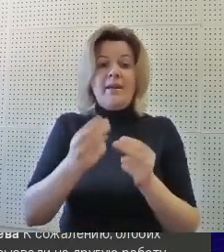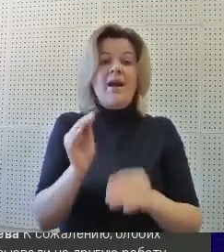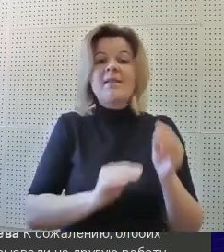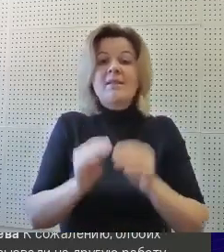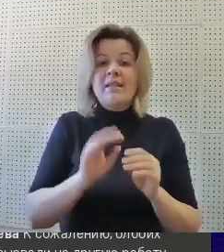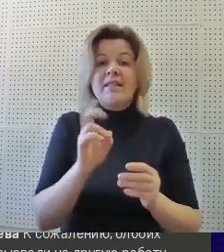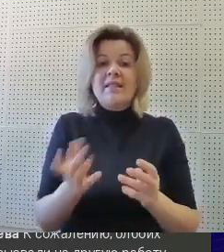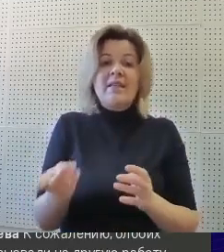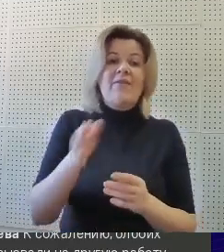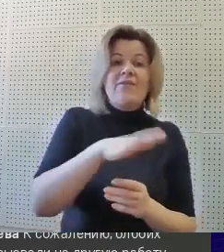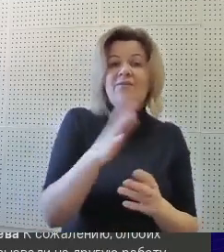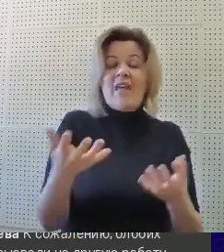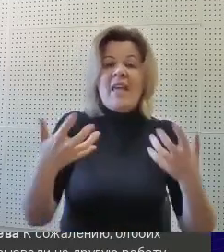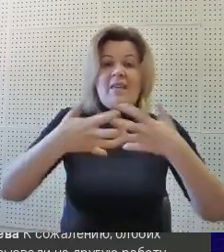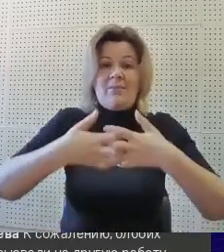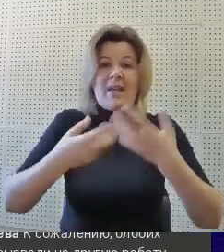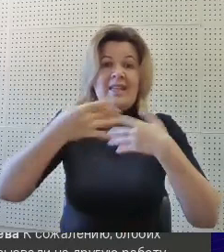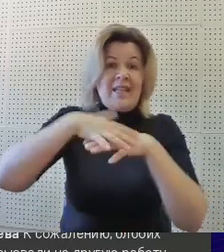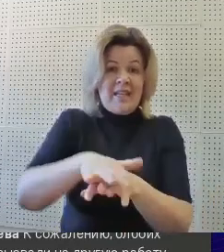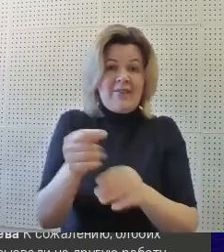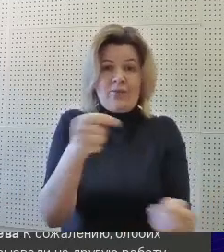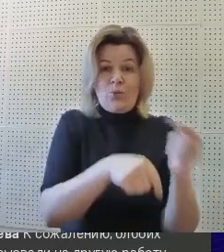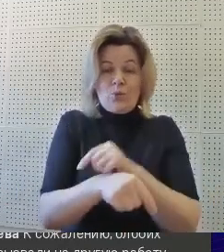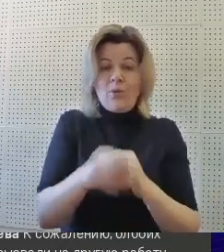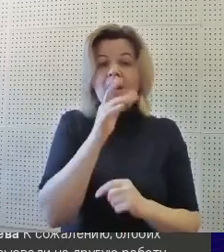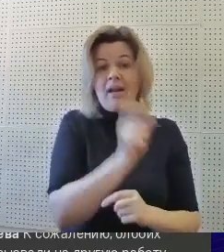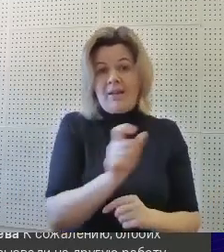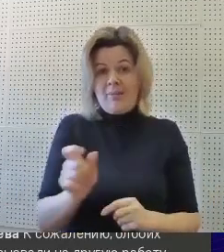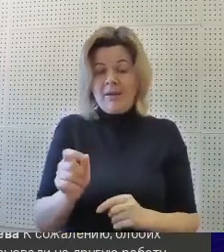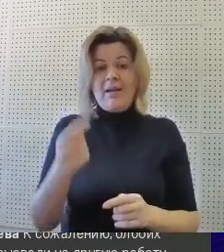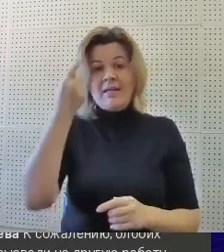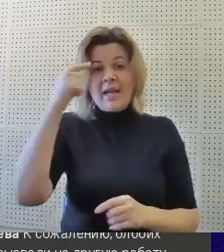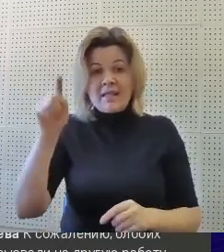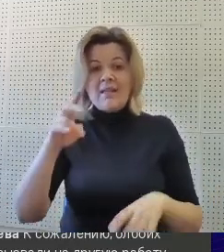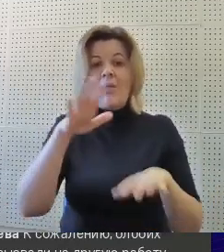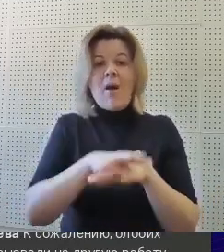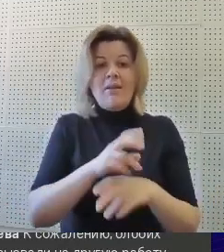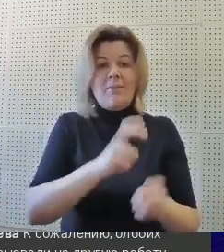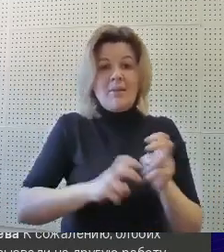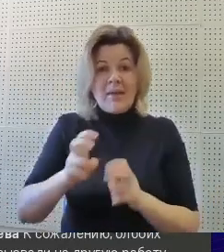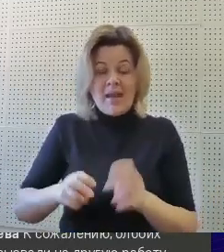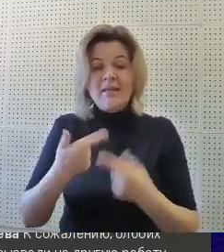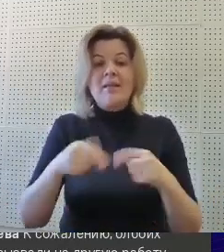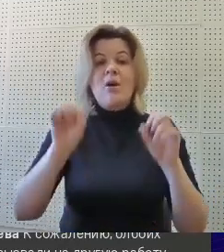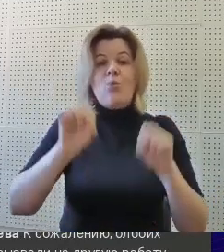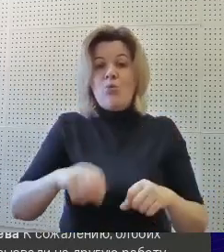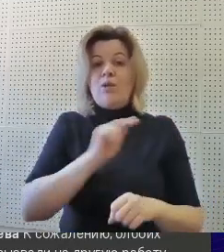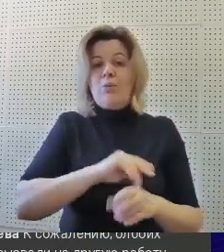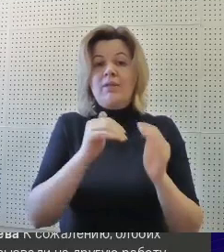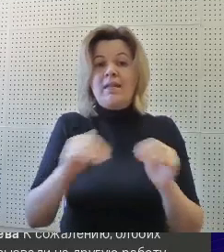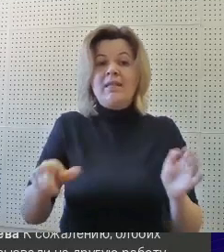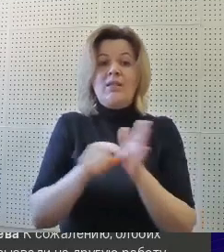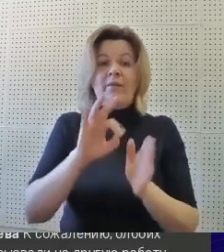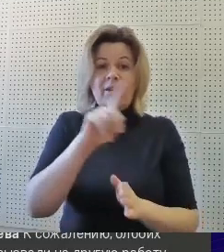состоит из взаимоинтегрированных друг в друга этапов. Создание банка предприятий, где смогут работать дети с